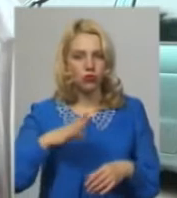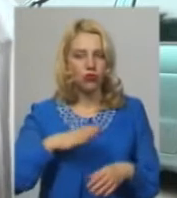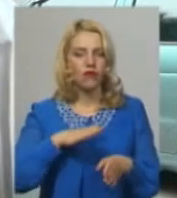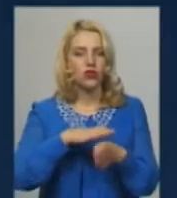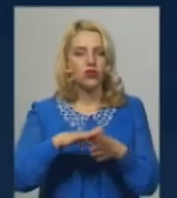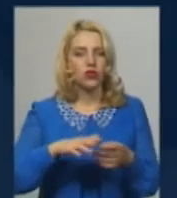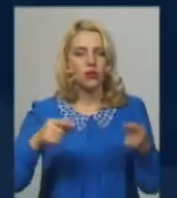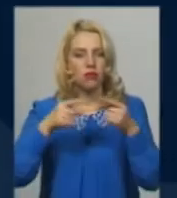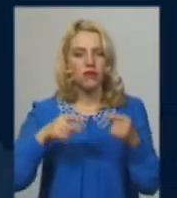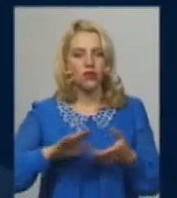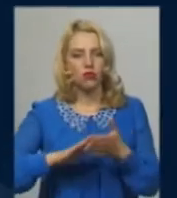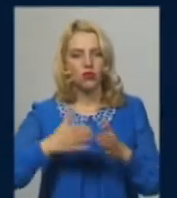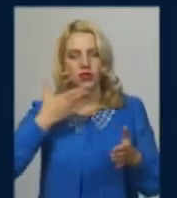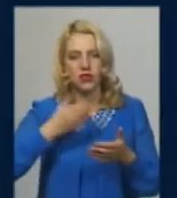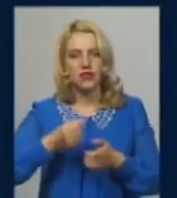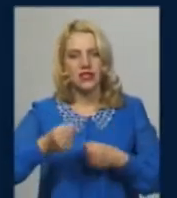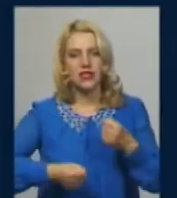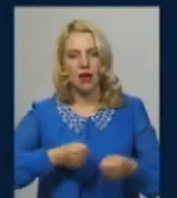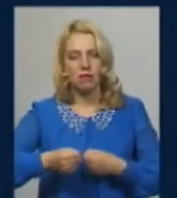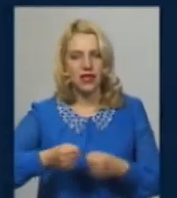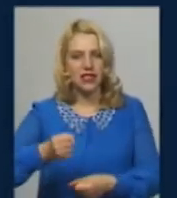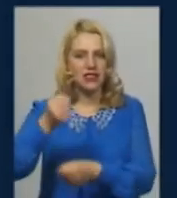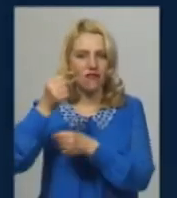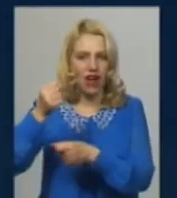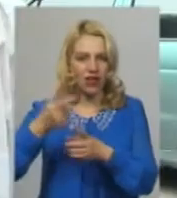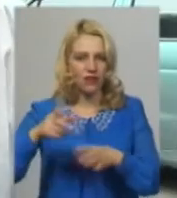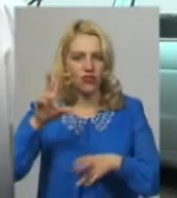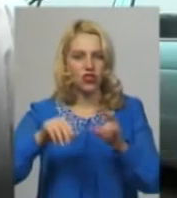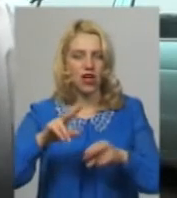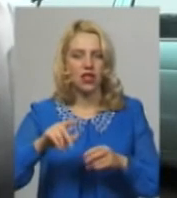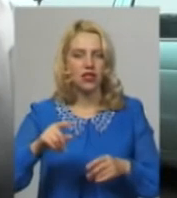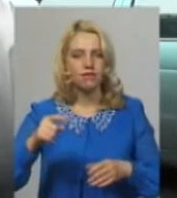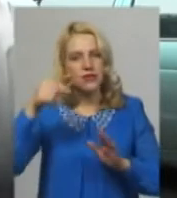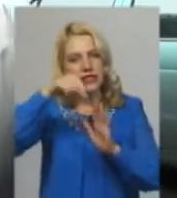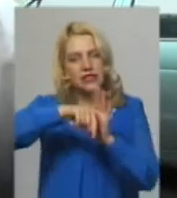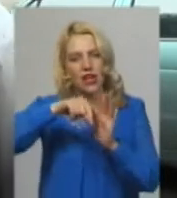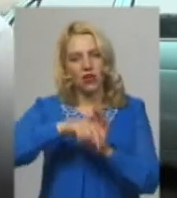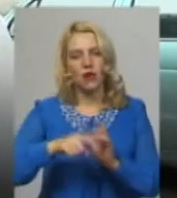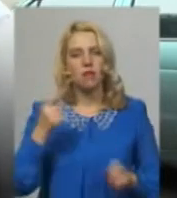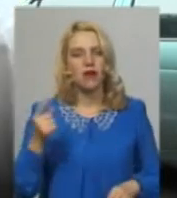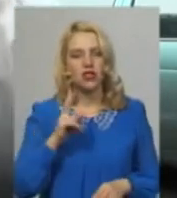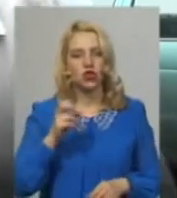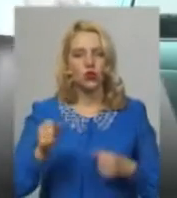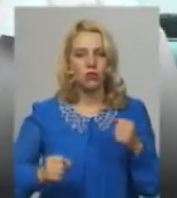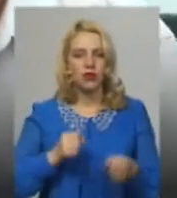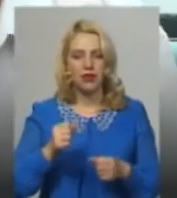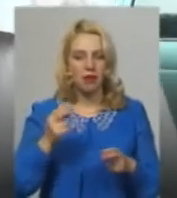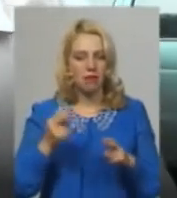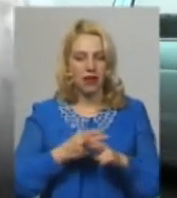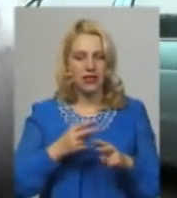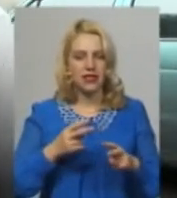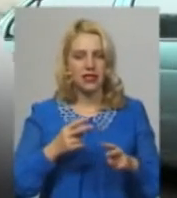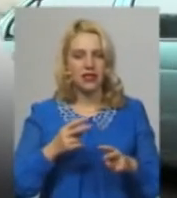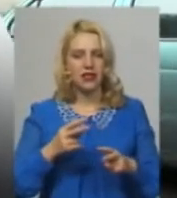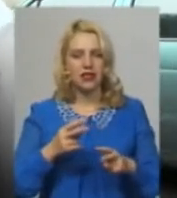умови. Свій забіг з факелом Віктор Флєнтін вважає знаковим. Першим, хто біг без ескорта від